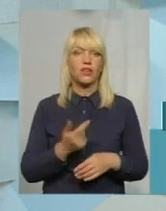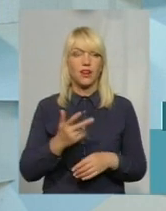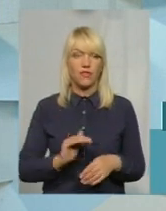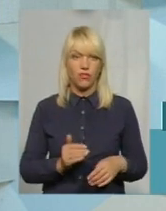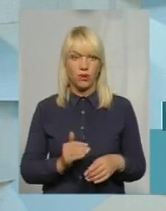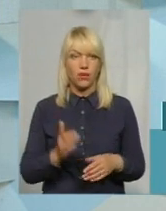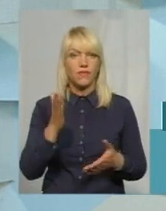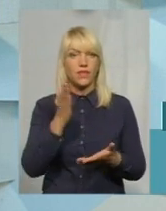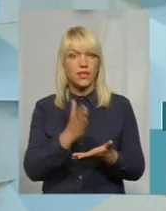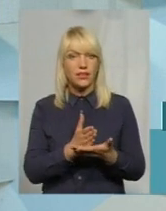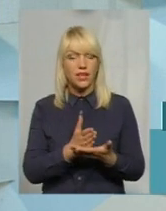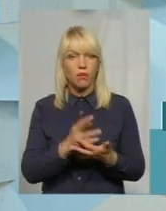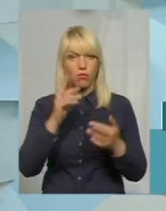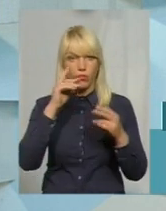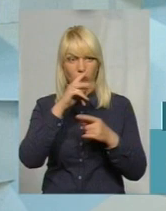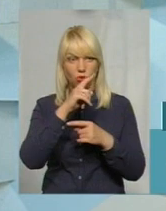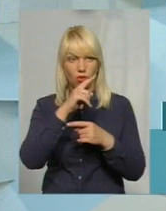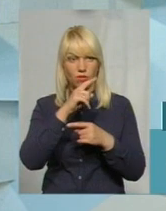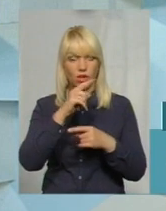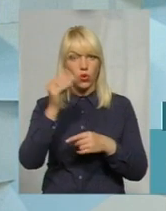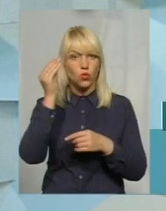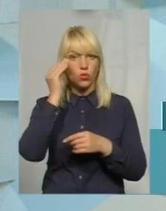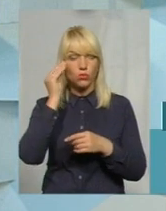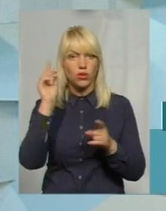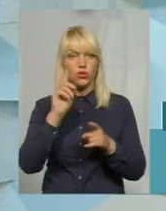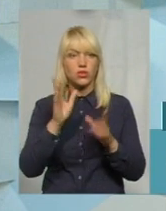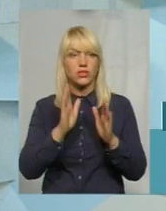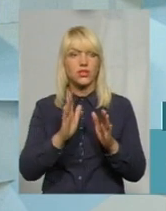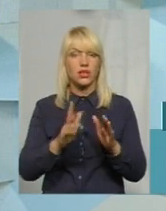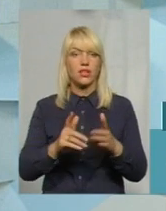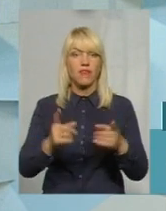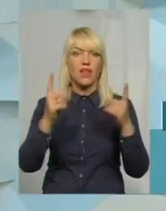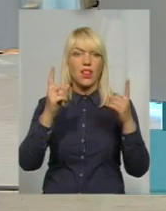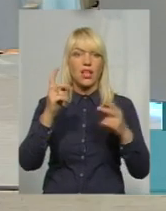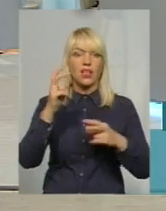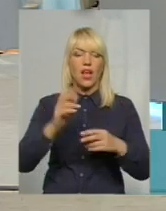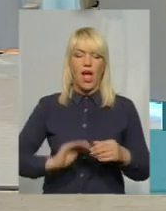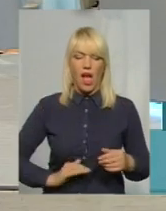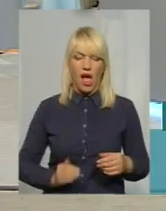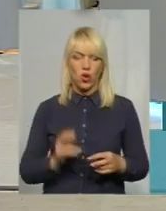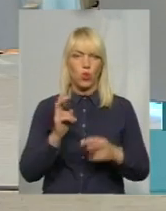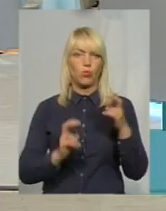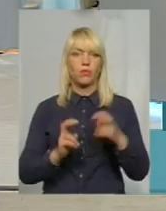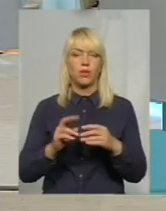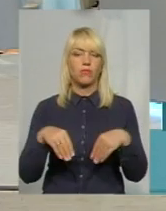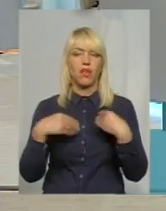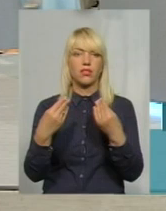Тобто є помилкова думка, що це тільки великі агропідприємства завдають шкоди